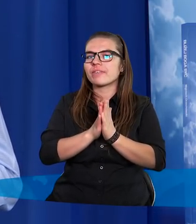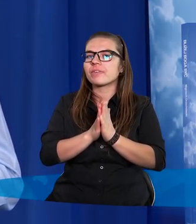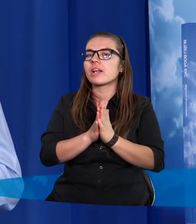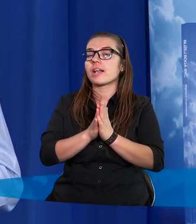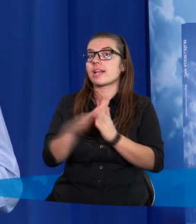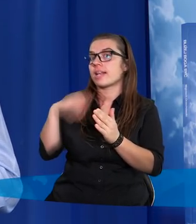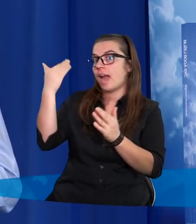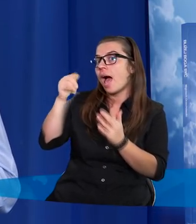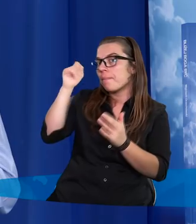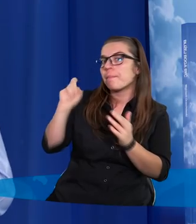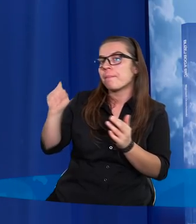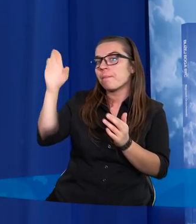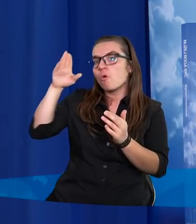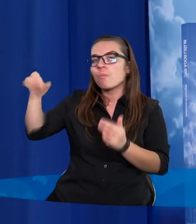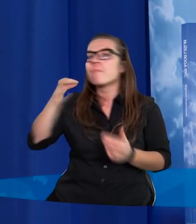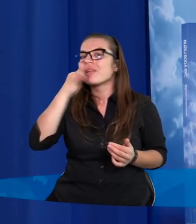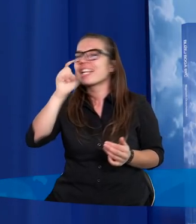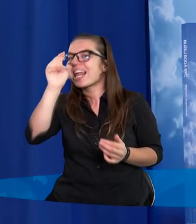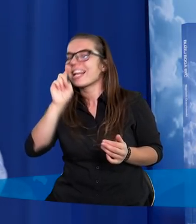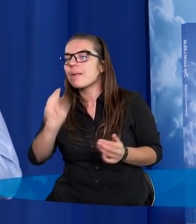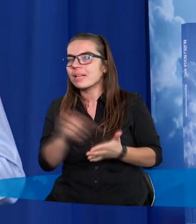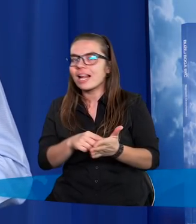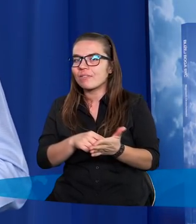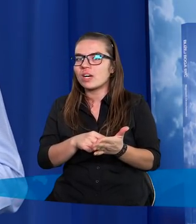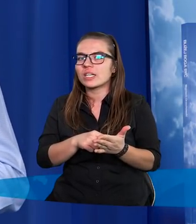postawiłem Bogu to pytanie, kiedy postawiłem ten znak zapytania,